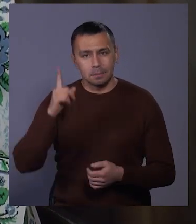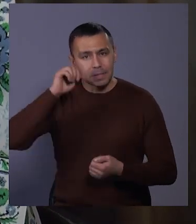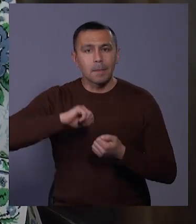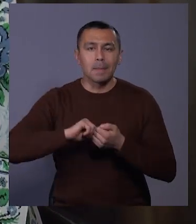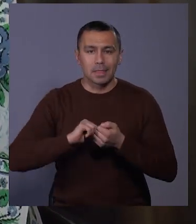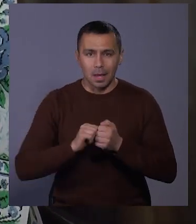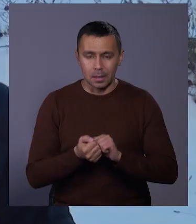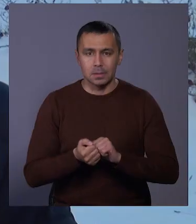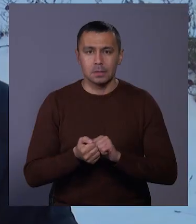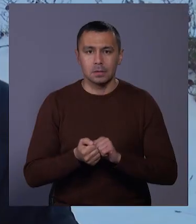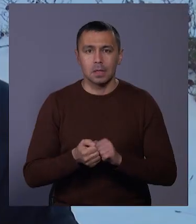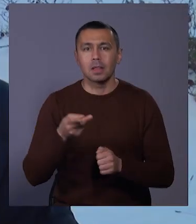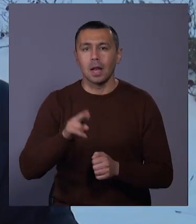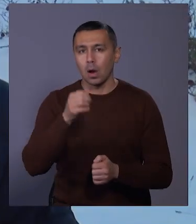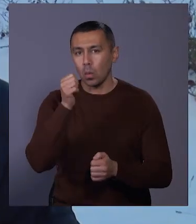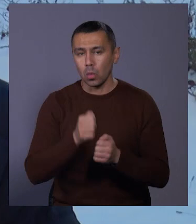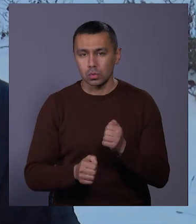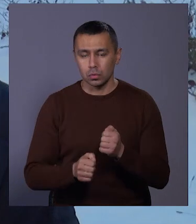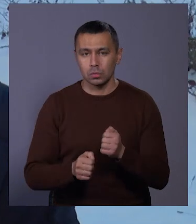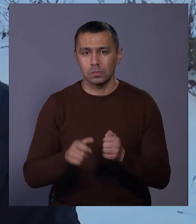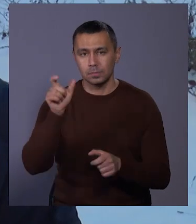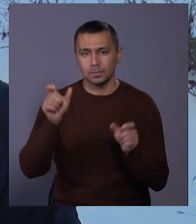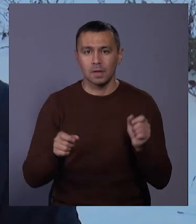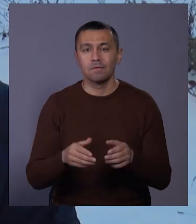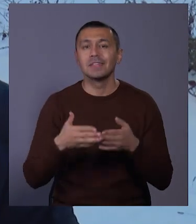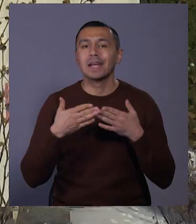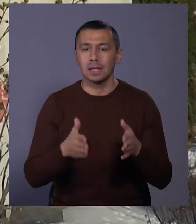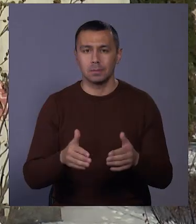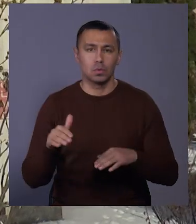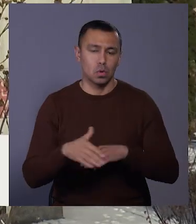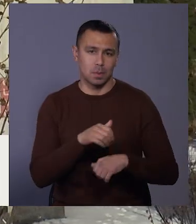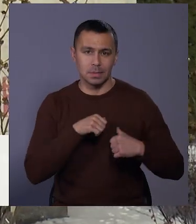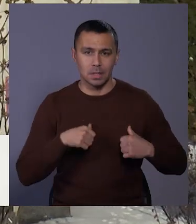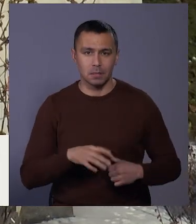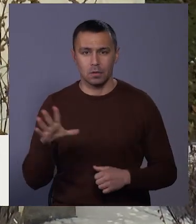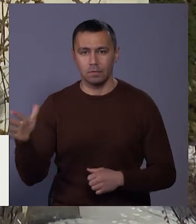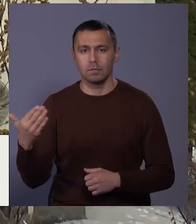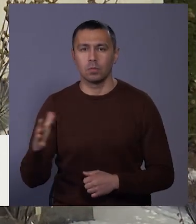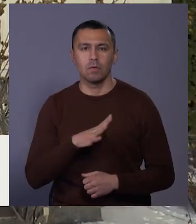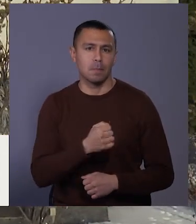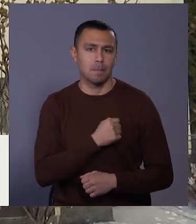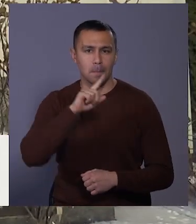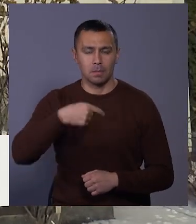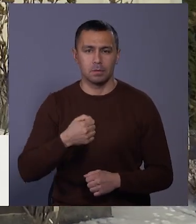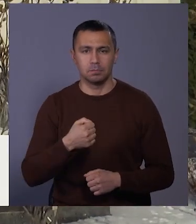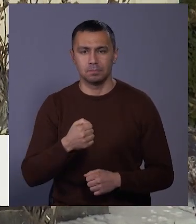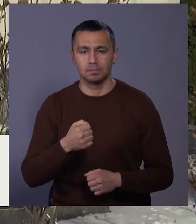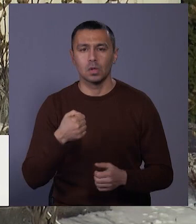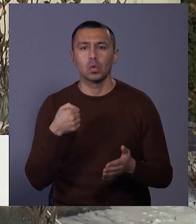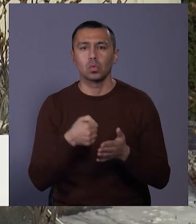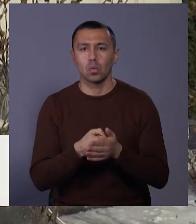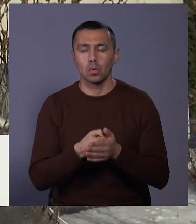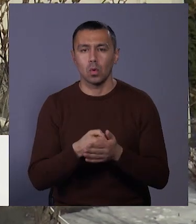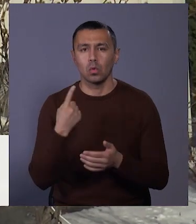'ятається для кожного відкритим, добрим серцем. Сергій був призваний по мобілізації до